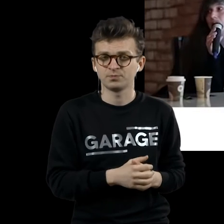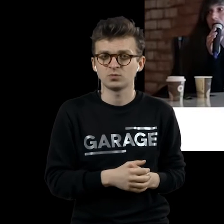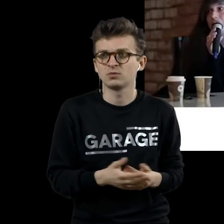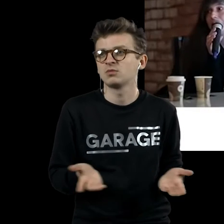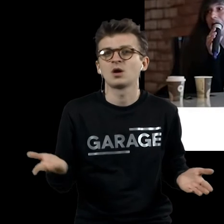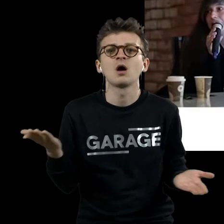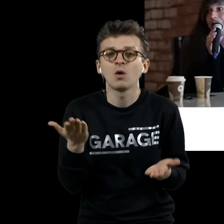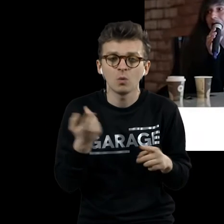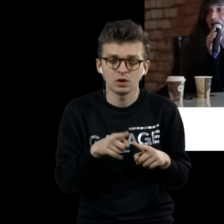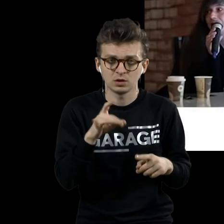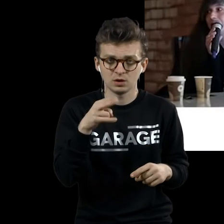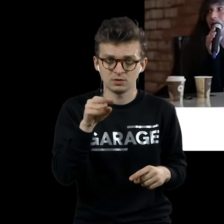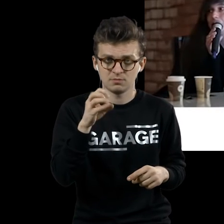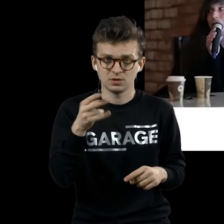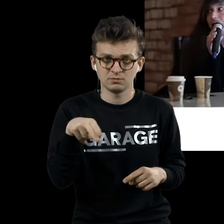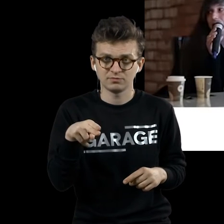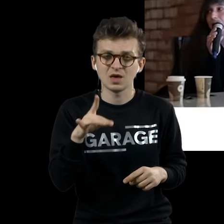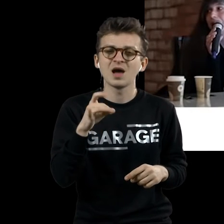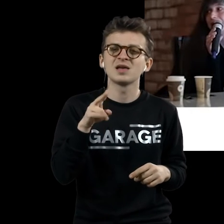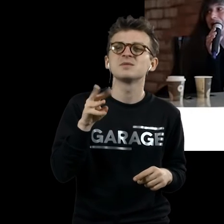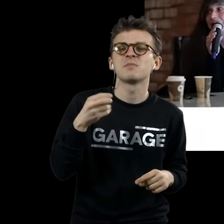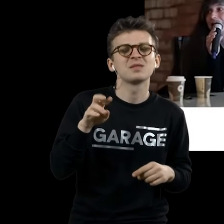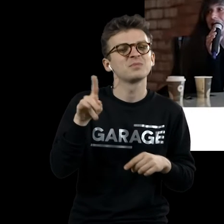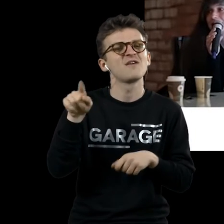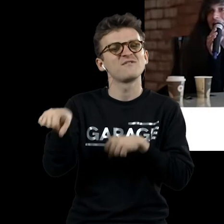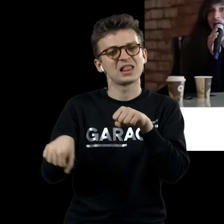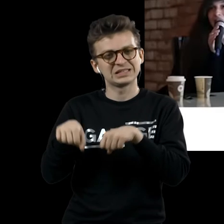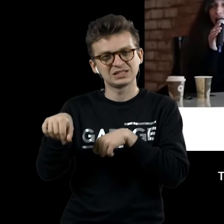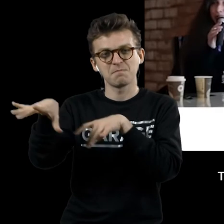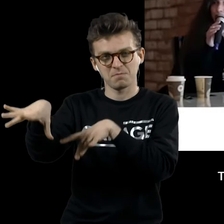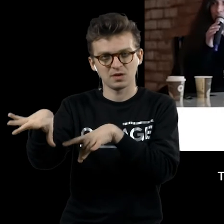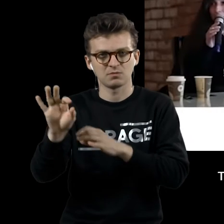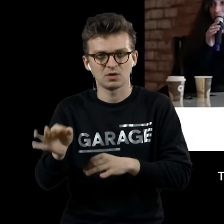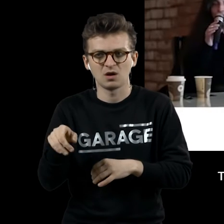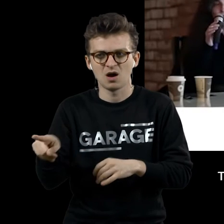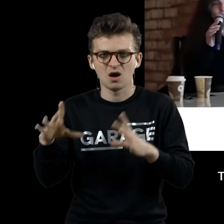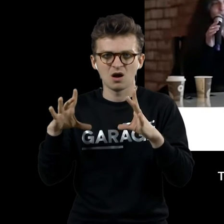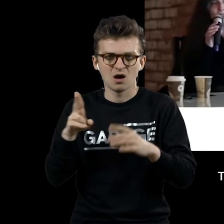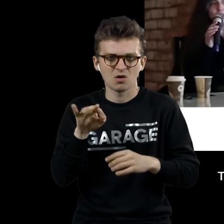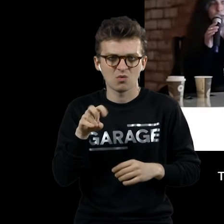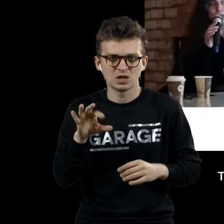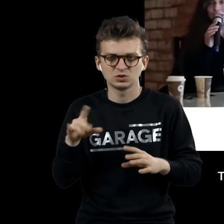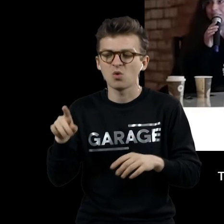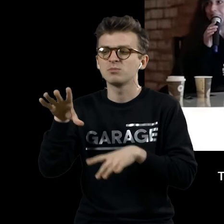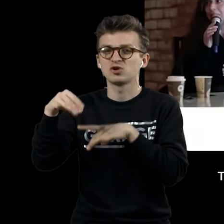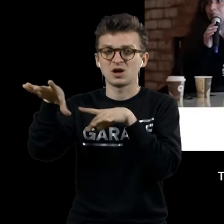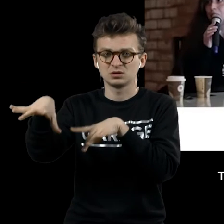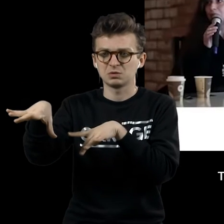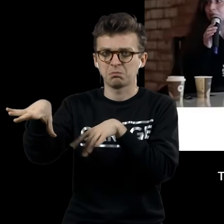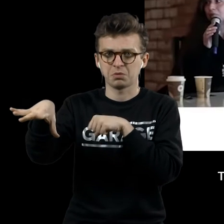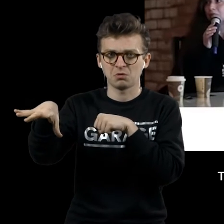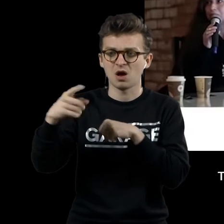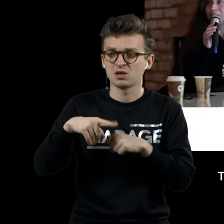позвольте, рэдди-мейд? Рэдди-мейдом был бы велосипед. Тут колесо снято с велосипеда, поставлено на